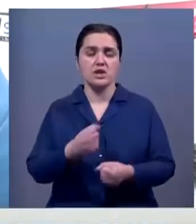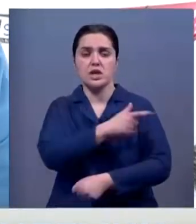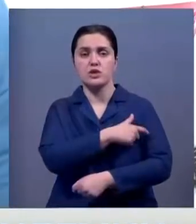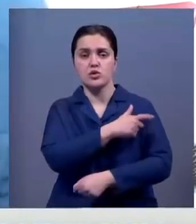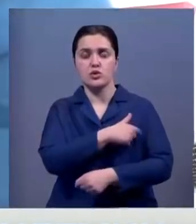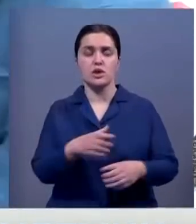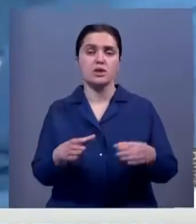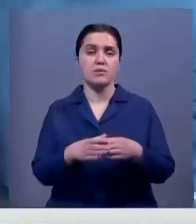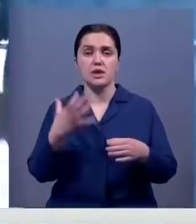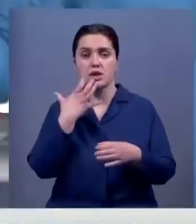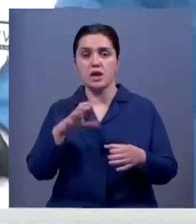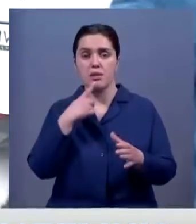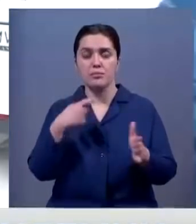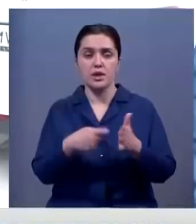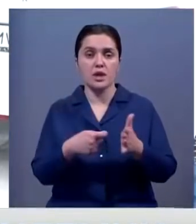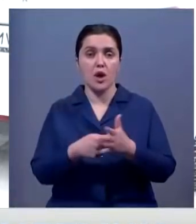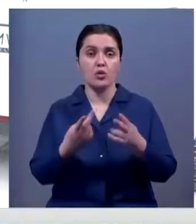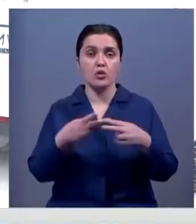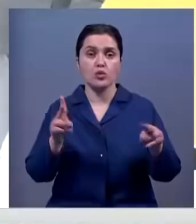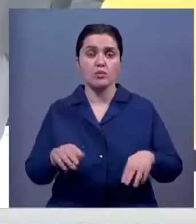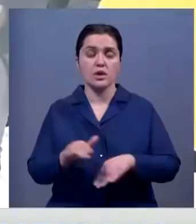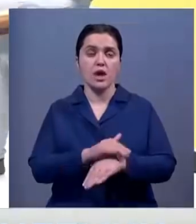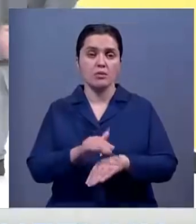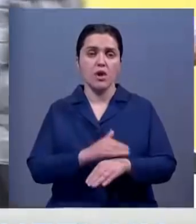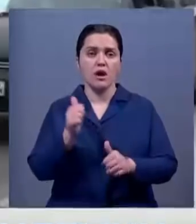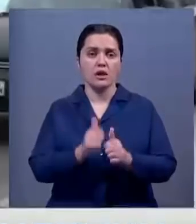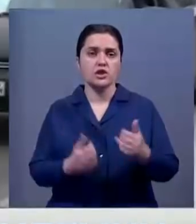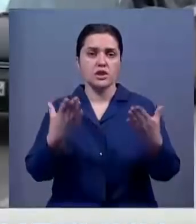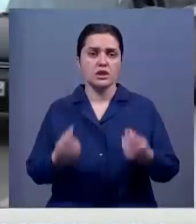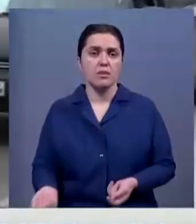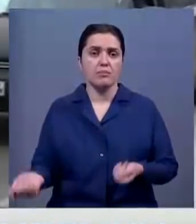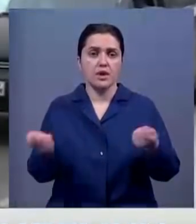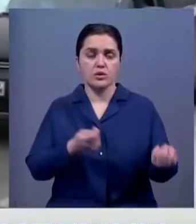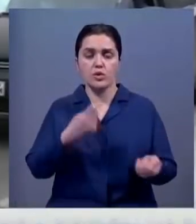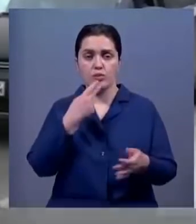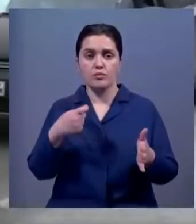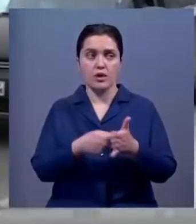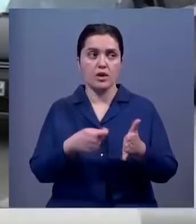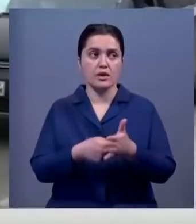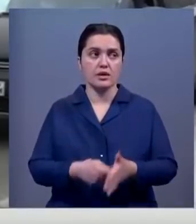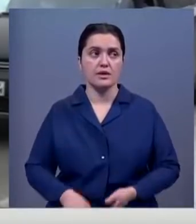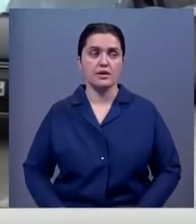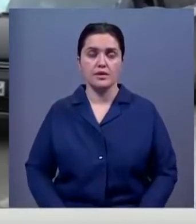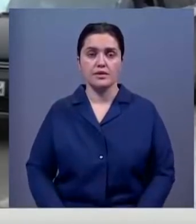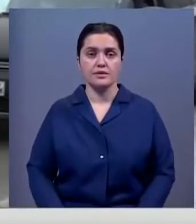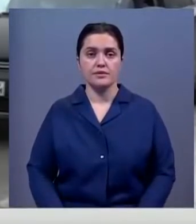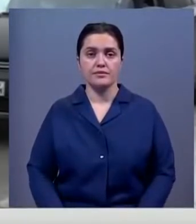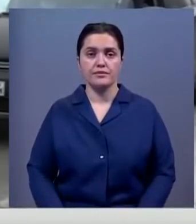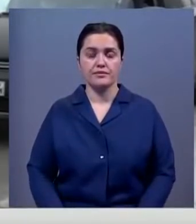горячим питанием. Клуб Добряков каждый день привозит сюда еду. Уже седьмую смену работаю.